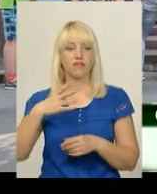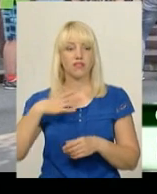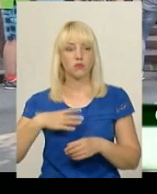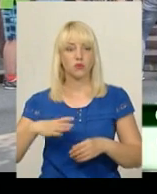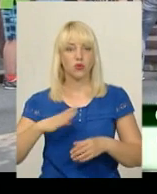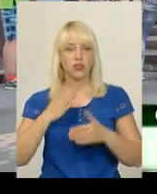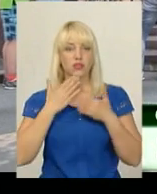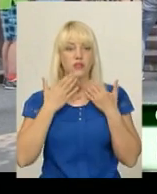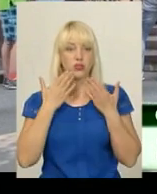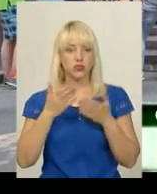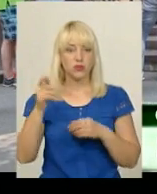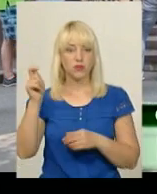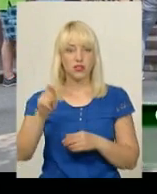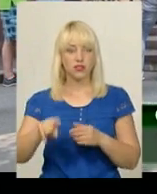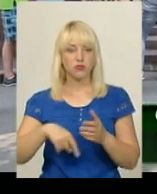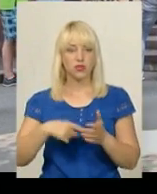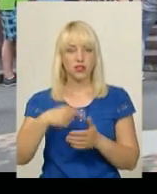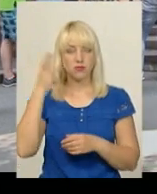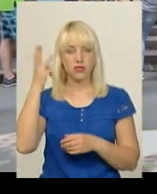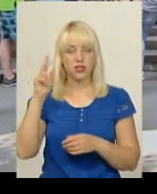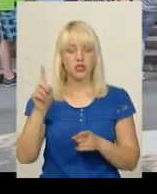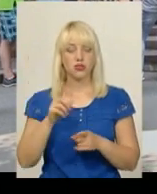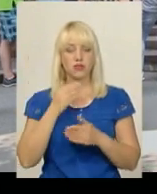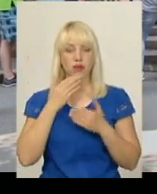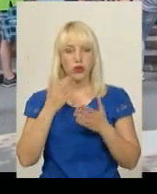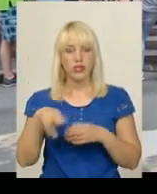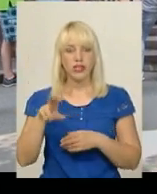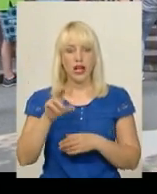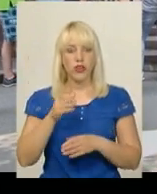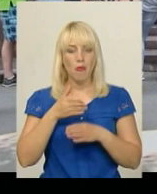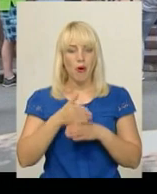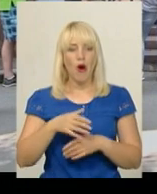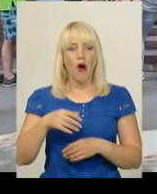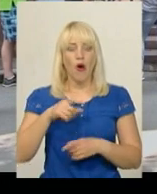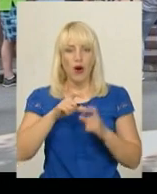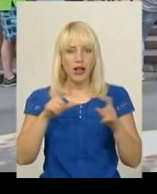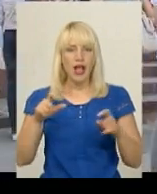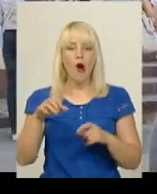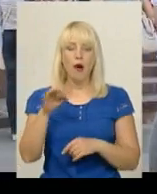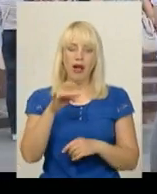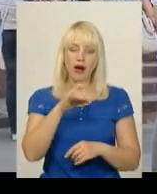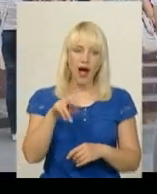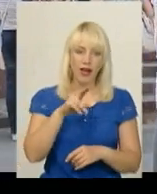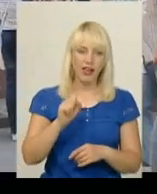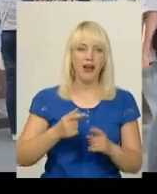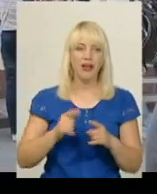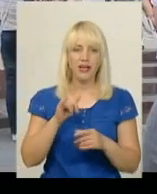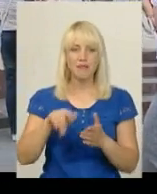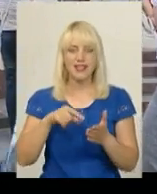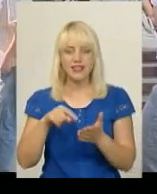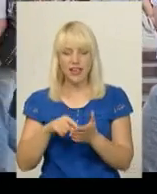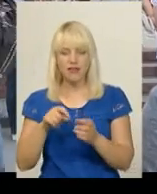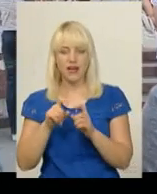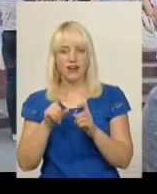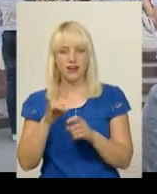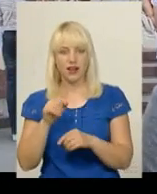звернутися і приїхати в місто Хмельницький, щоб звернутися за допомогою до органів обласної ради, місцевої ради. Більше 300 сімей купили